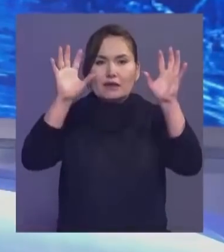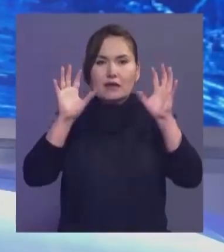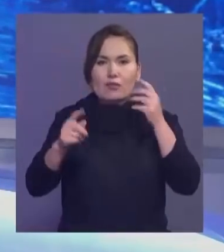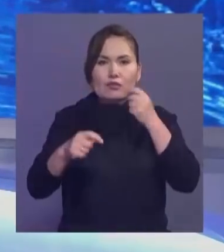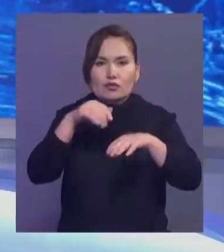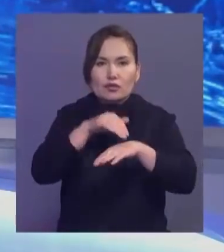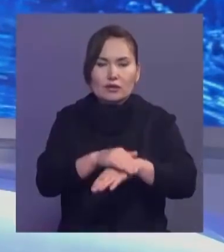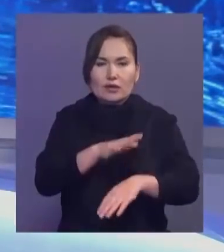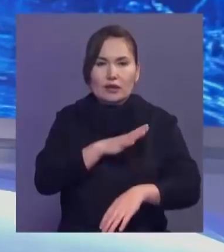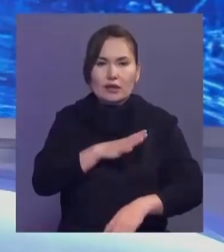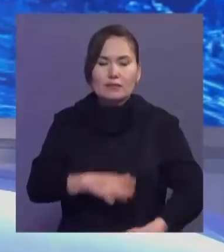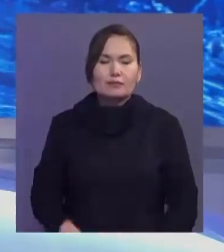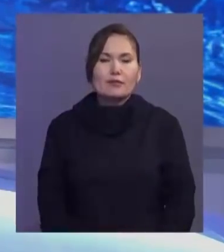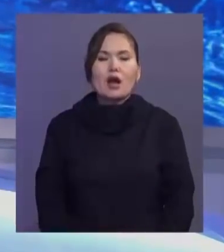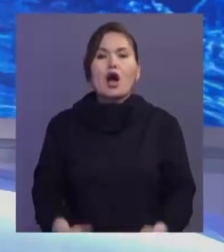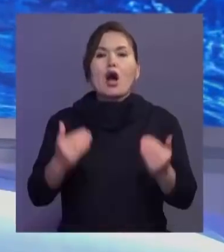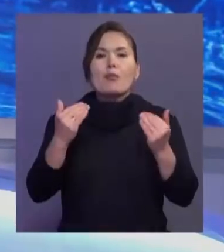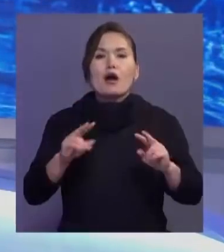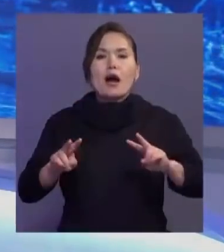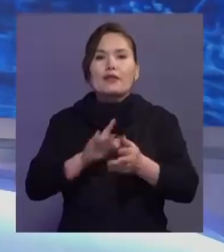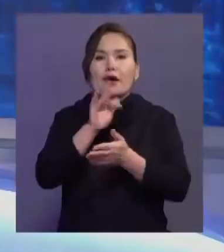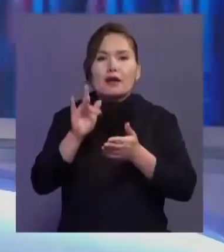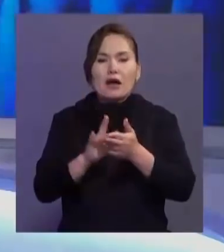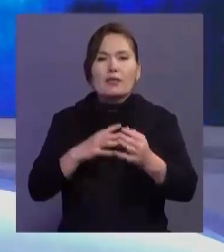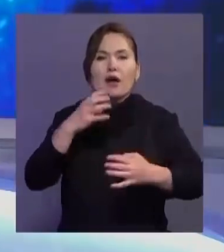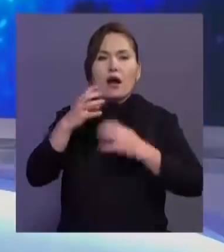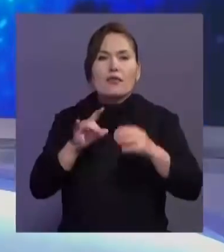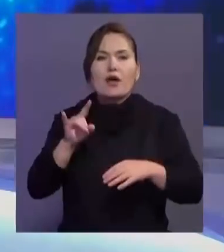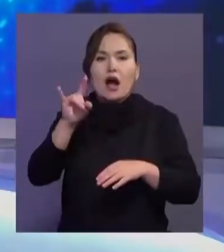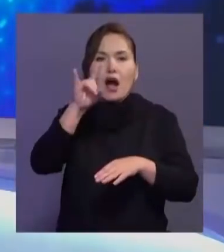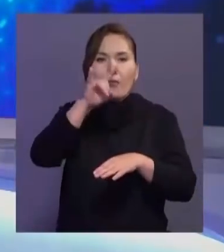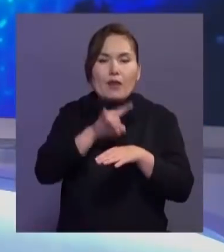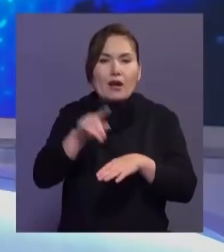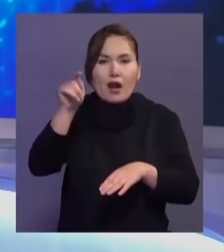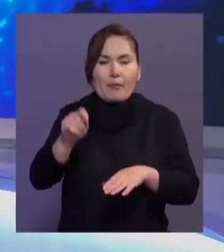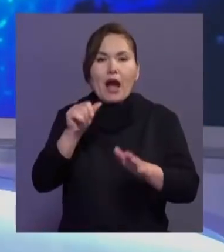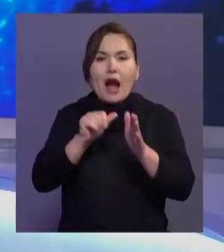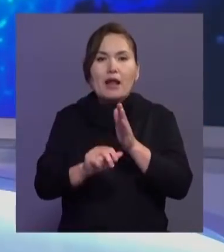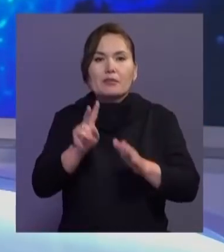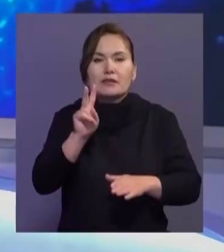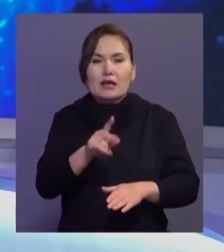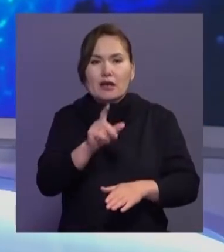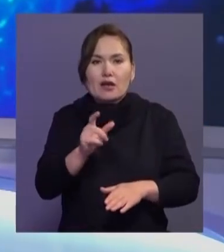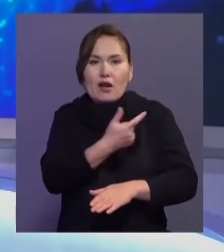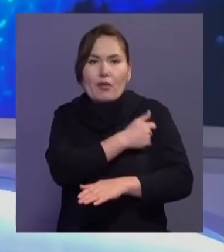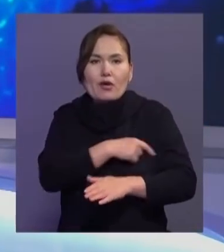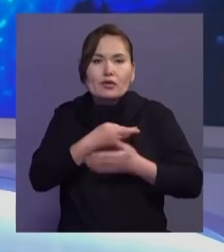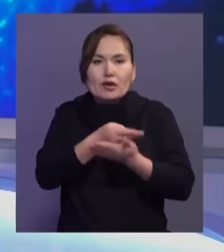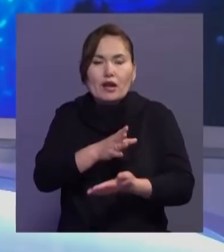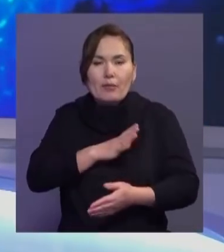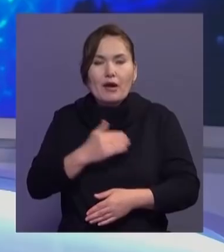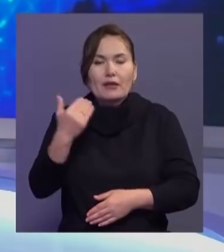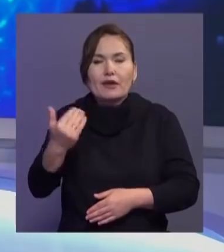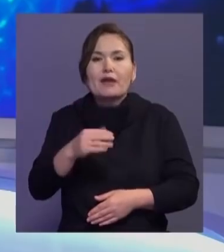келген. Бүгін ел ордаға қалғыралыға өре істермен келген 68 жолаушы карантинге жатқызылды олардың